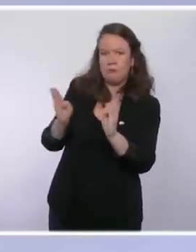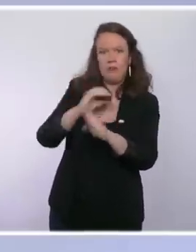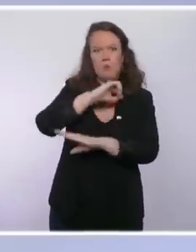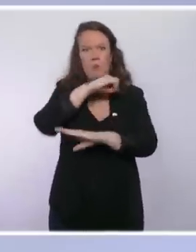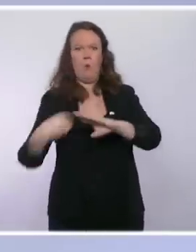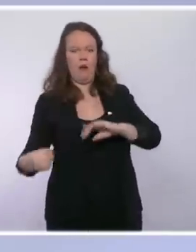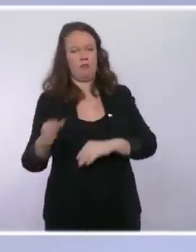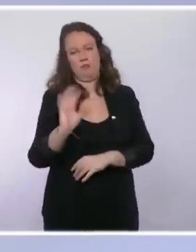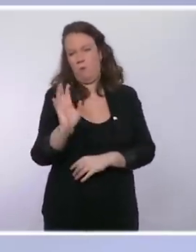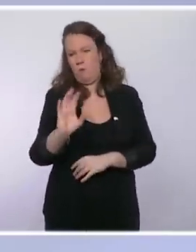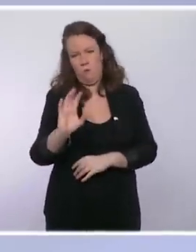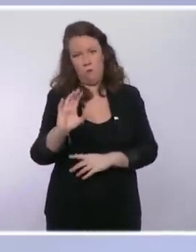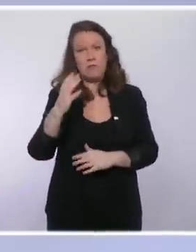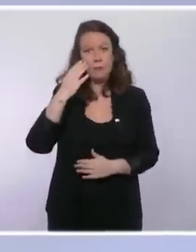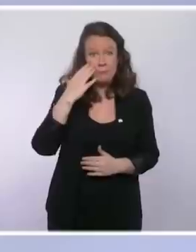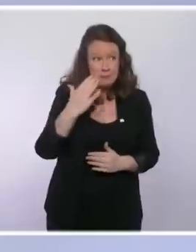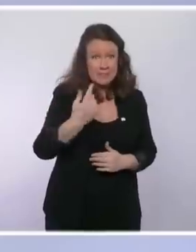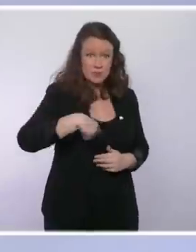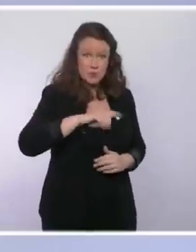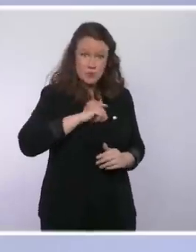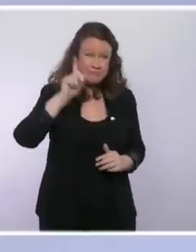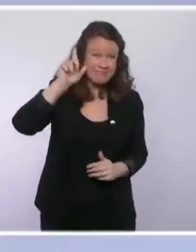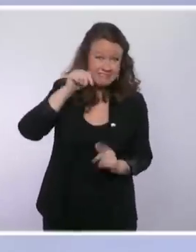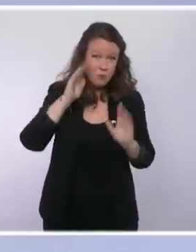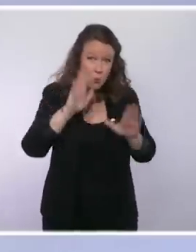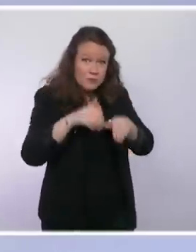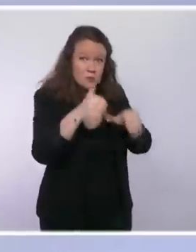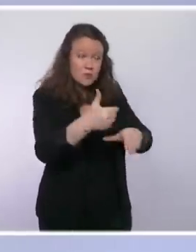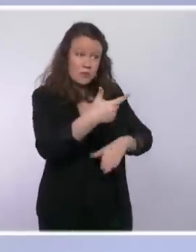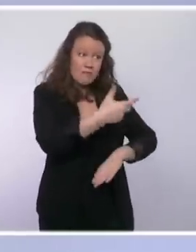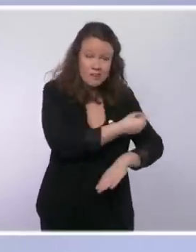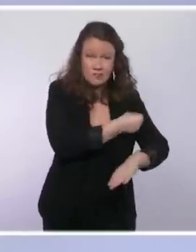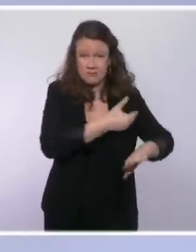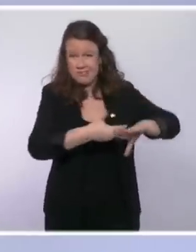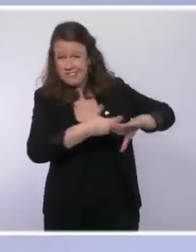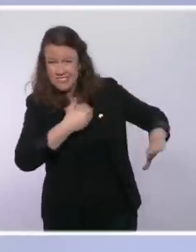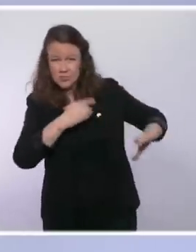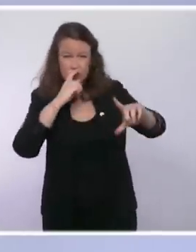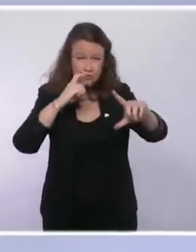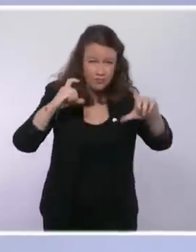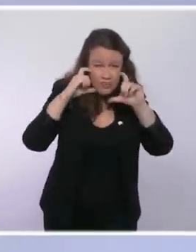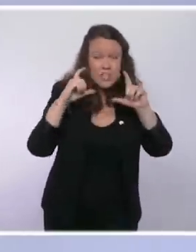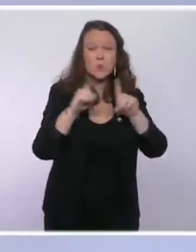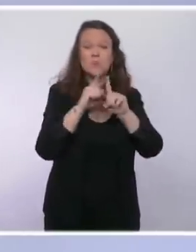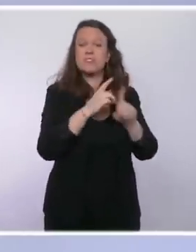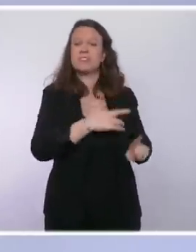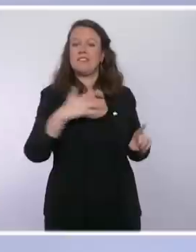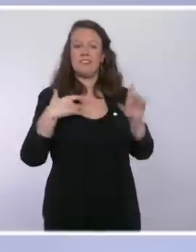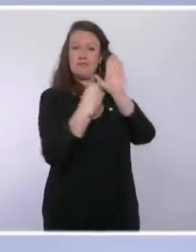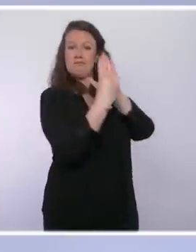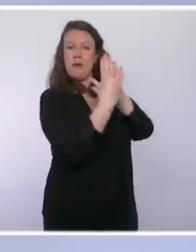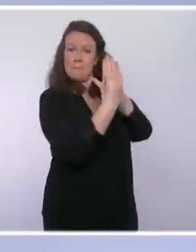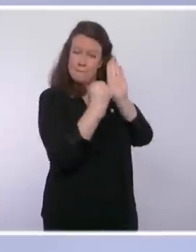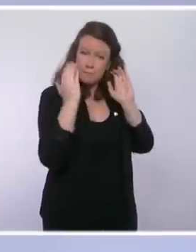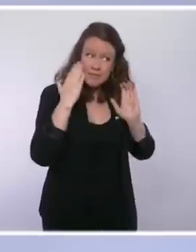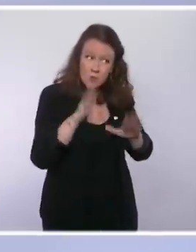de poursuivre et d'amplifier nos efforts dans la vaccination, dans les gestes barrières et dans le pass sanitaire. Être au rendez-vous de ces